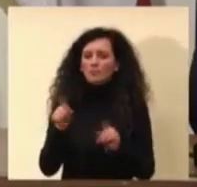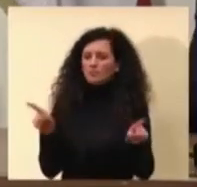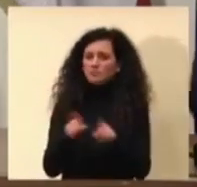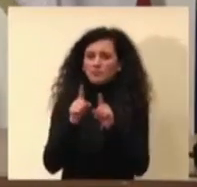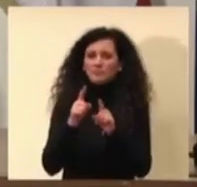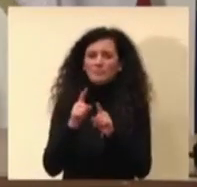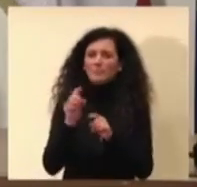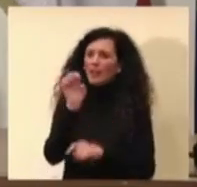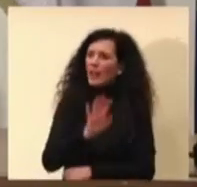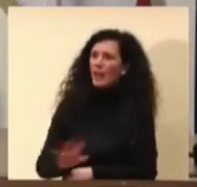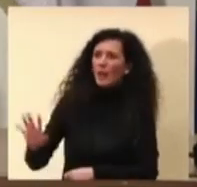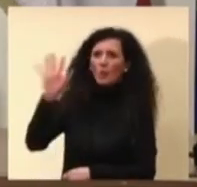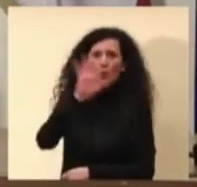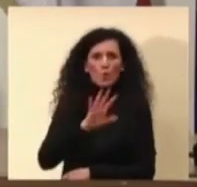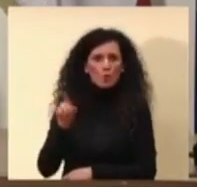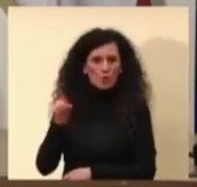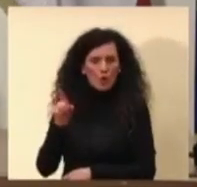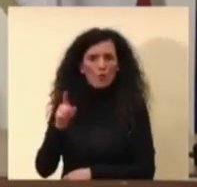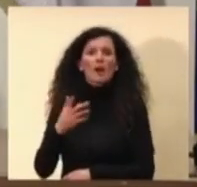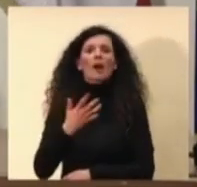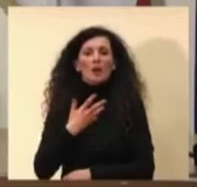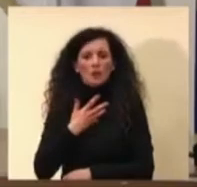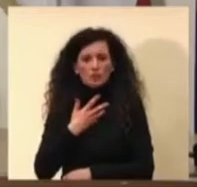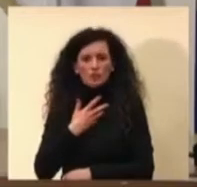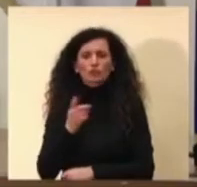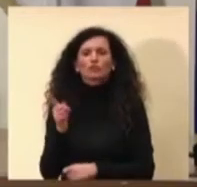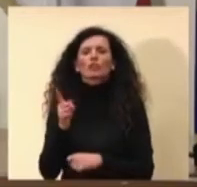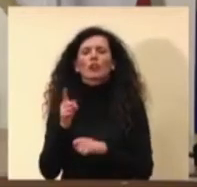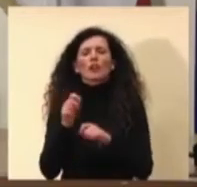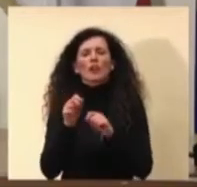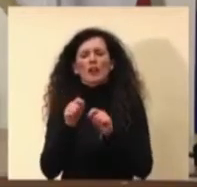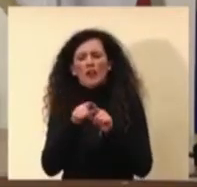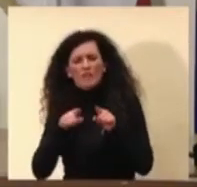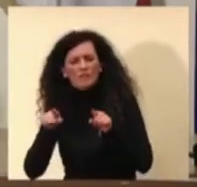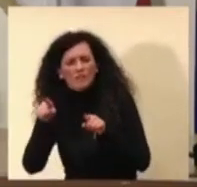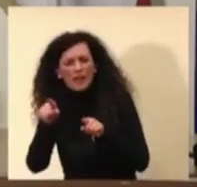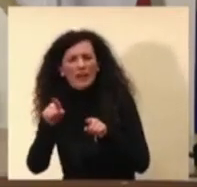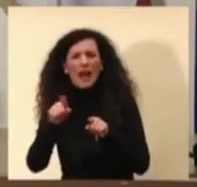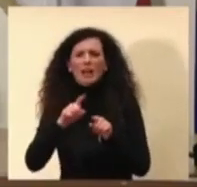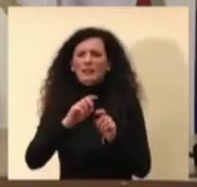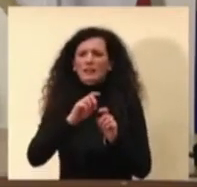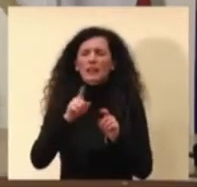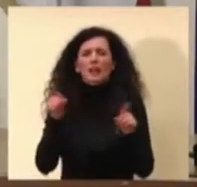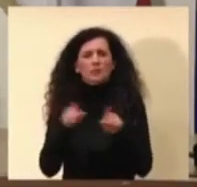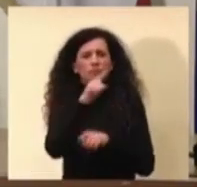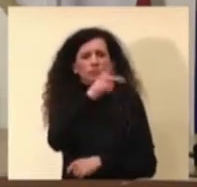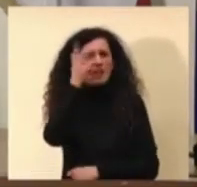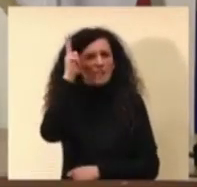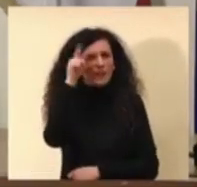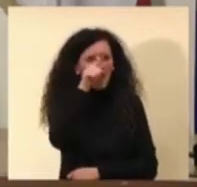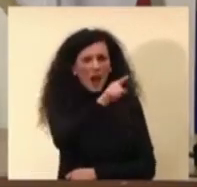Europa, sappiamo che nel Tirolo c'è un'ampia diffusione della variante sudafricana, è successo anche in distretti della Francia,